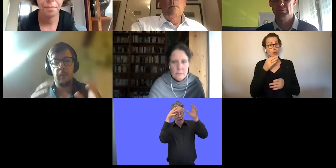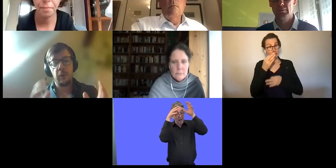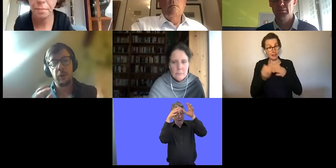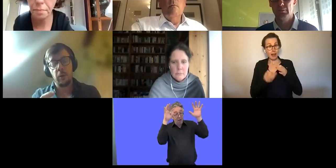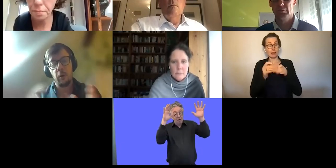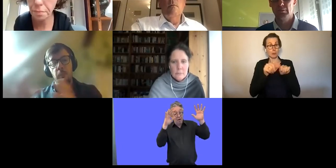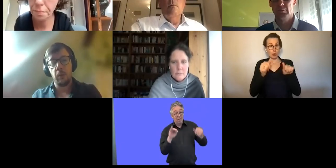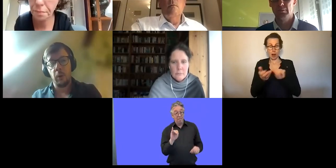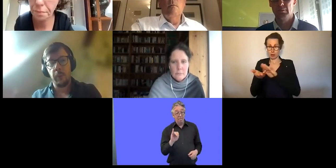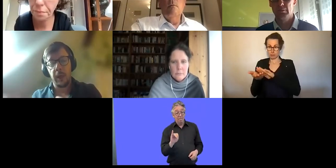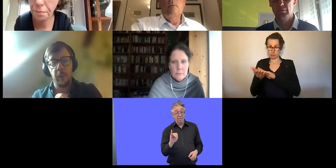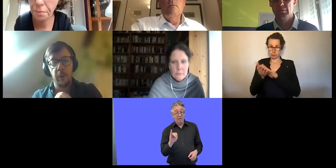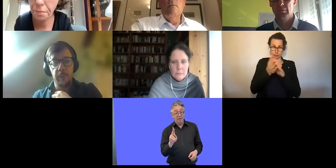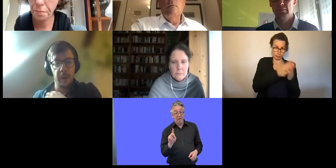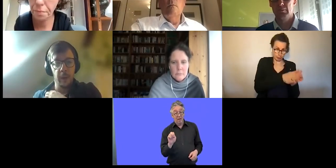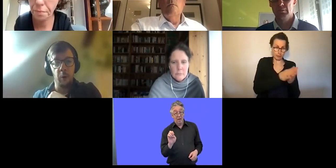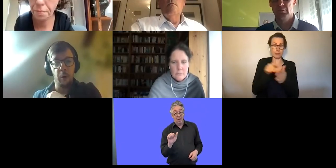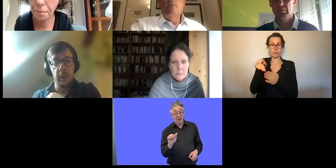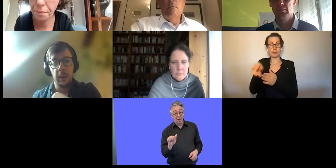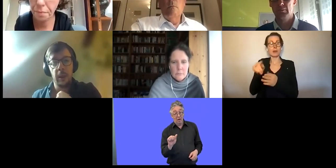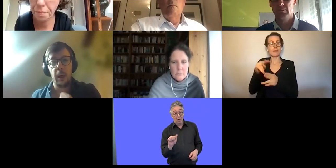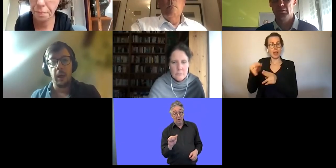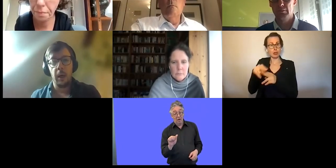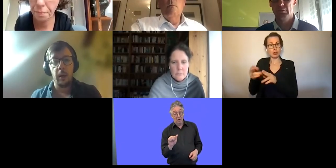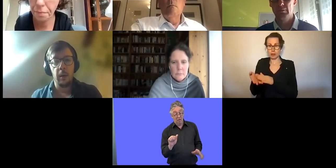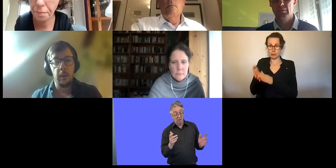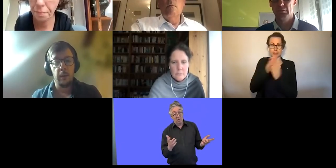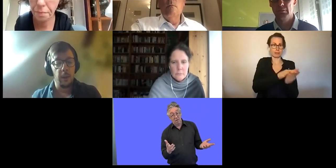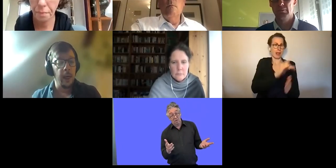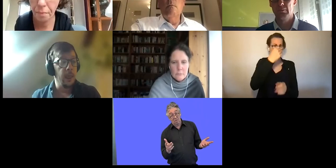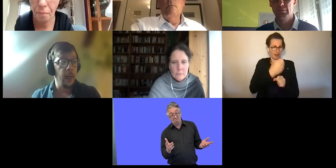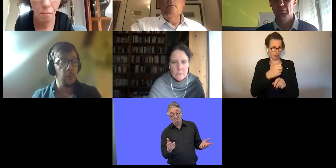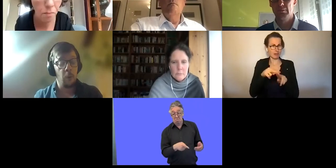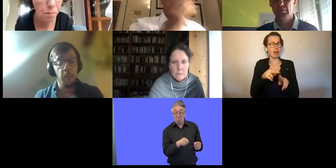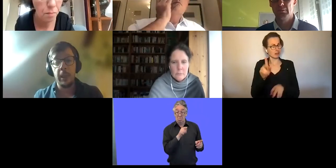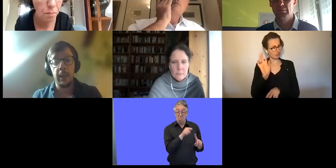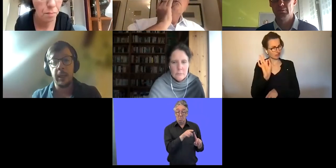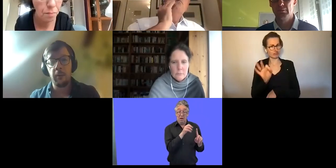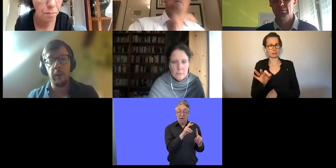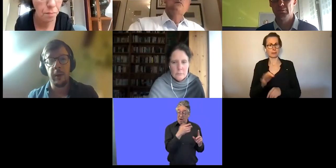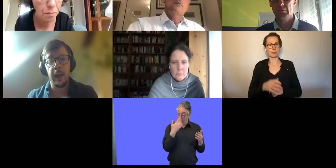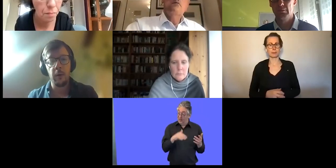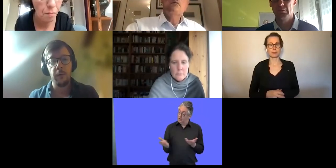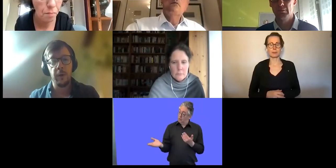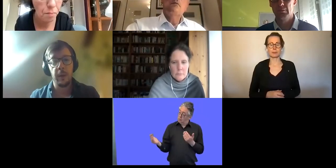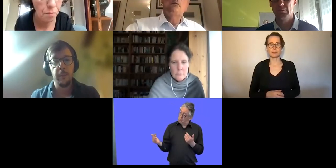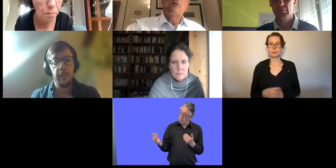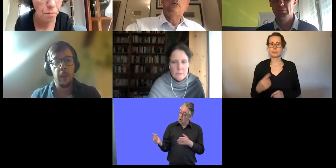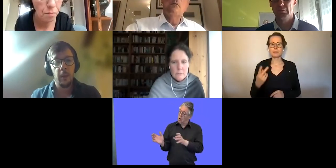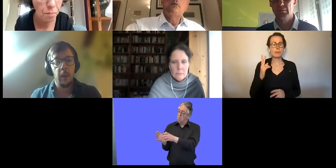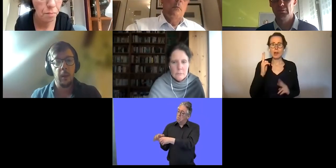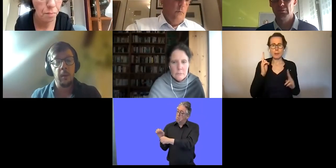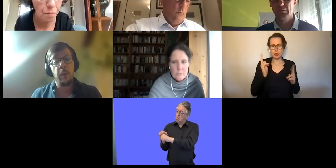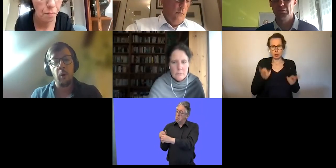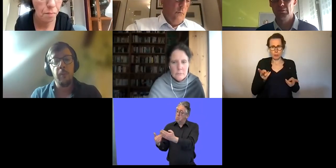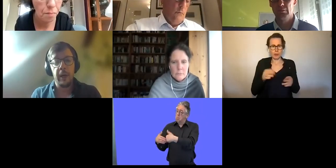Übergangs insbesondere von der geschützten Arbeit, von der Sozialwirtschaft zum offenen Arbeitsmarkt wurde da beleuchtet. Und ich